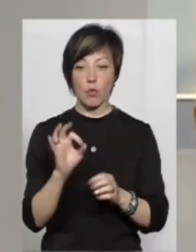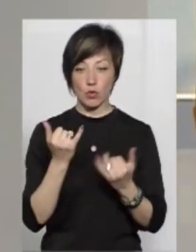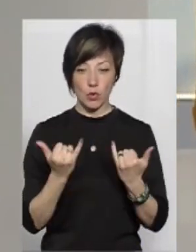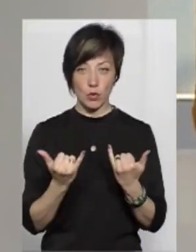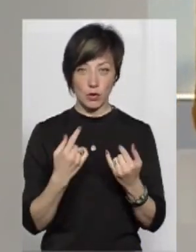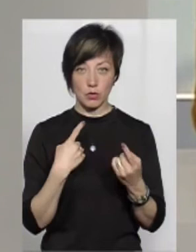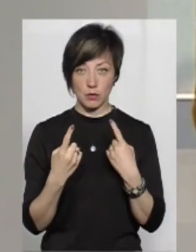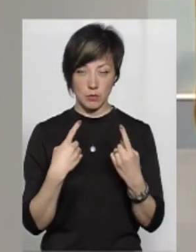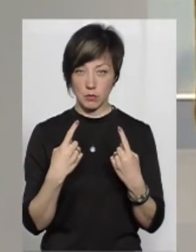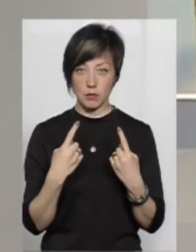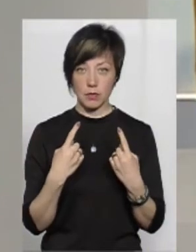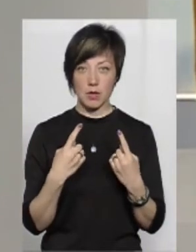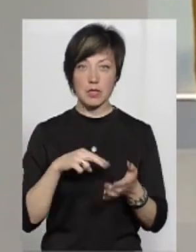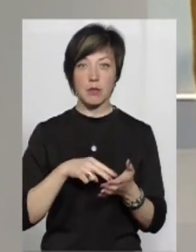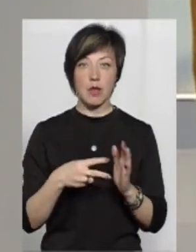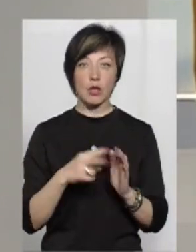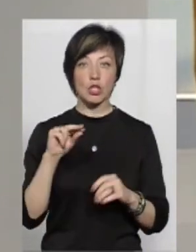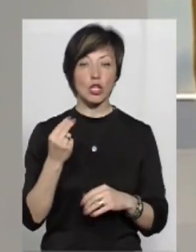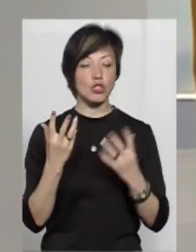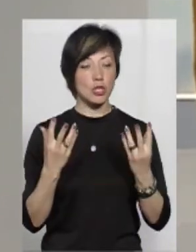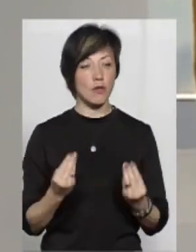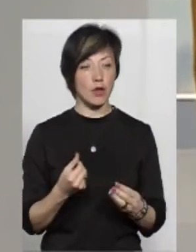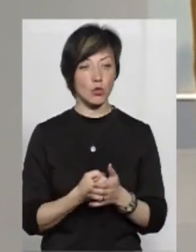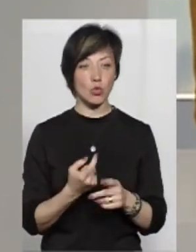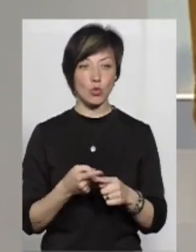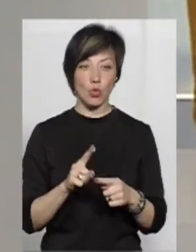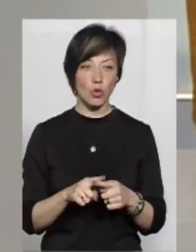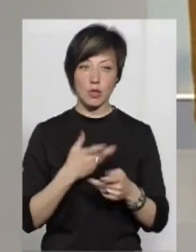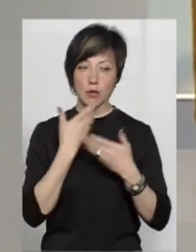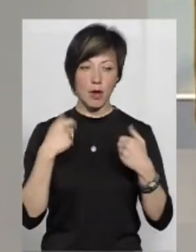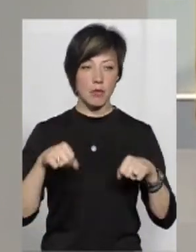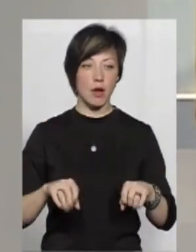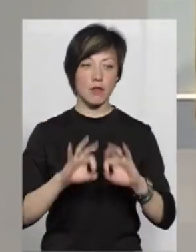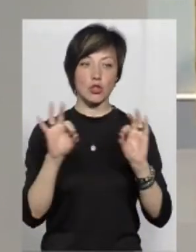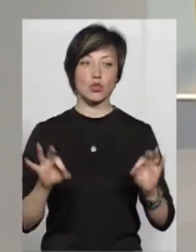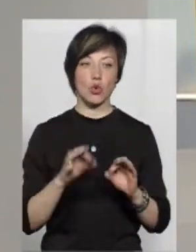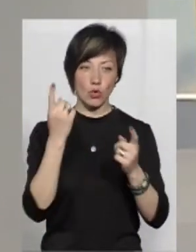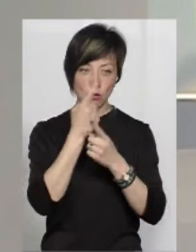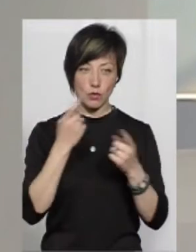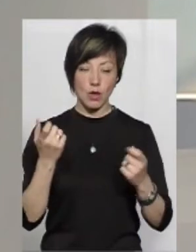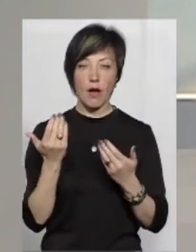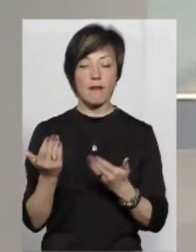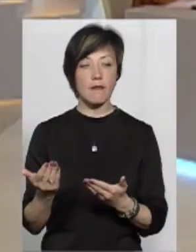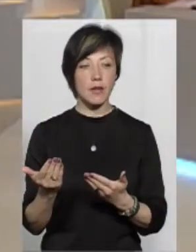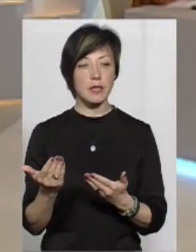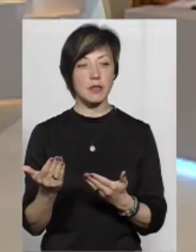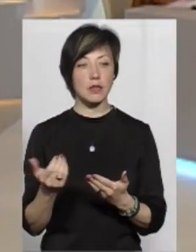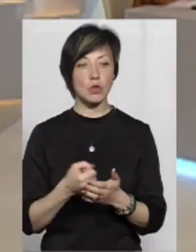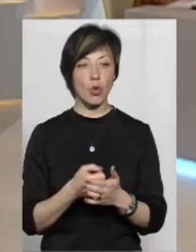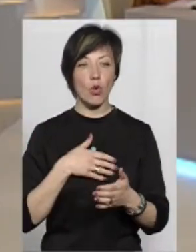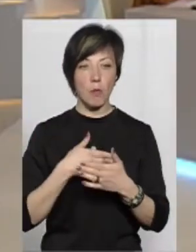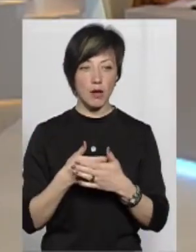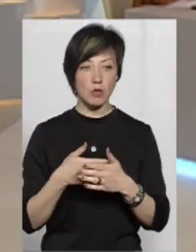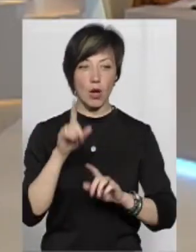про який ми сьогодні ведемо мову, заплановане на четвер, а до того вона не має права нічого озвучувати. А ви, пані Ольго, до